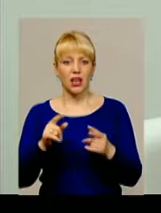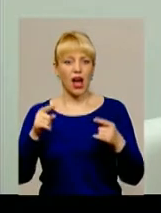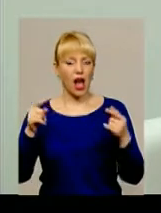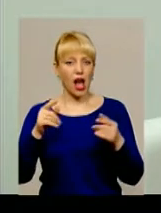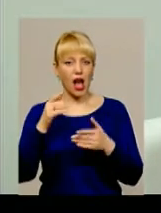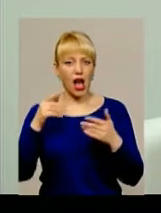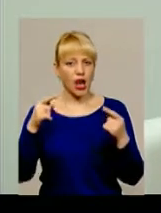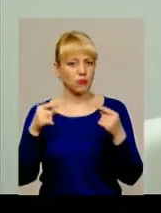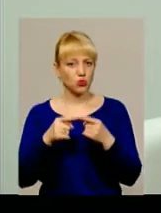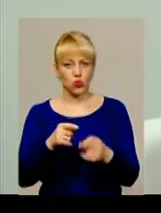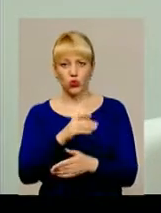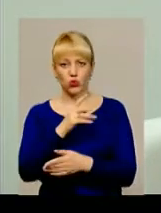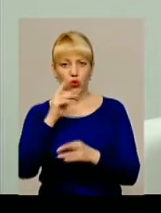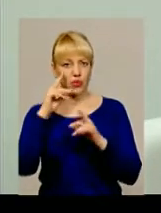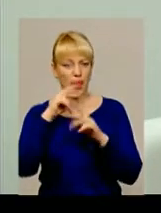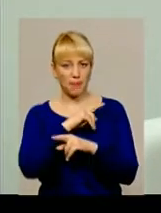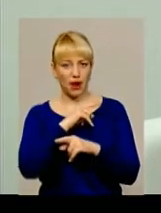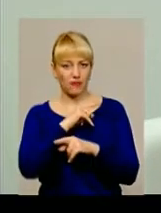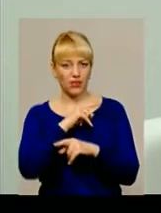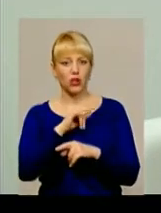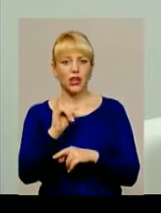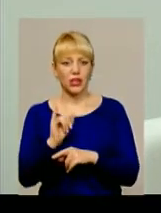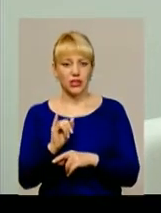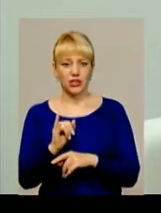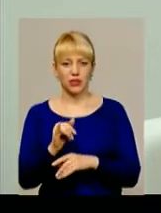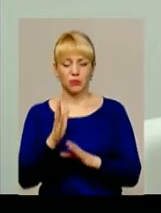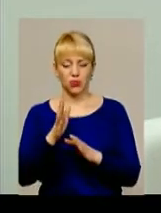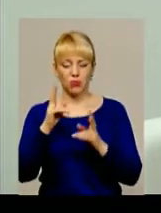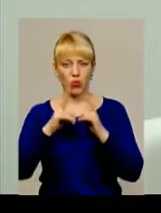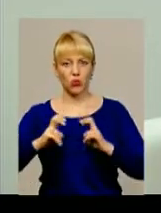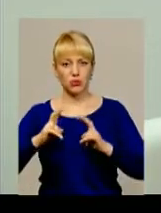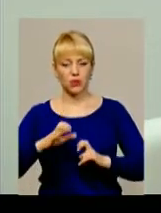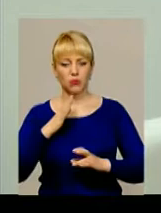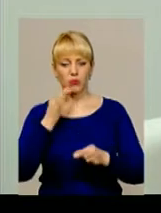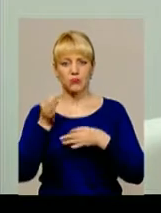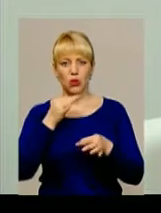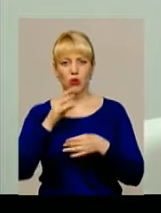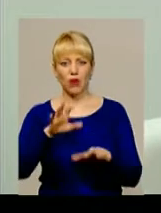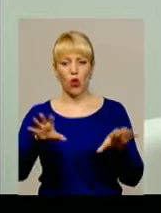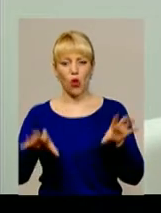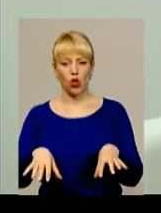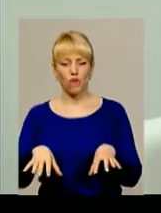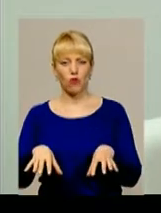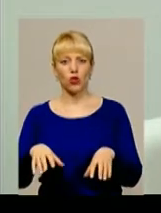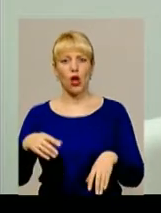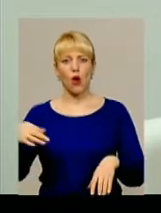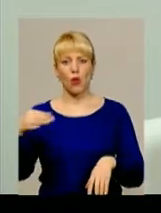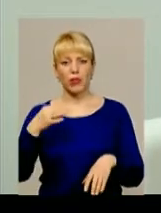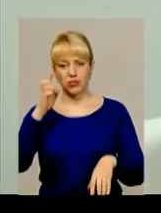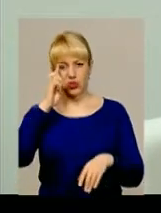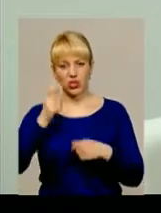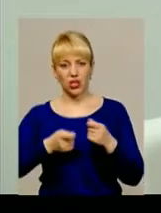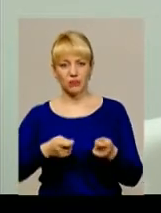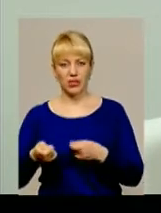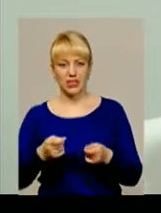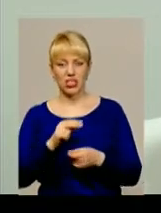неправильно. І будемо розбиратися, відповідно, спілкуватися із головою, і з головою обласної державної адміністрації